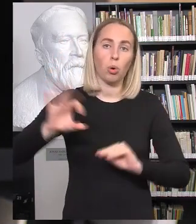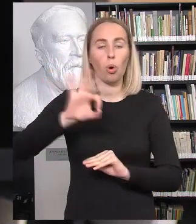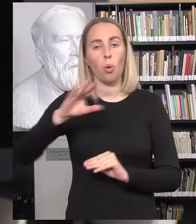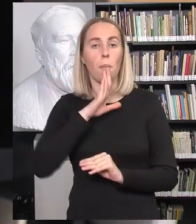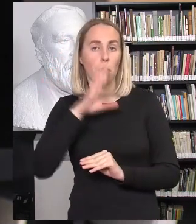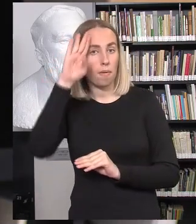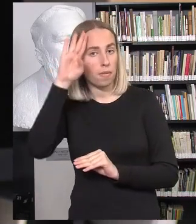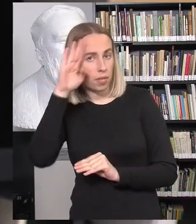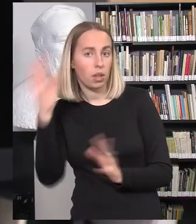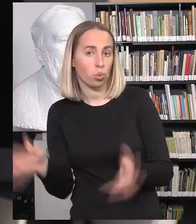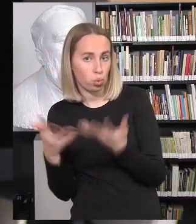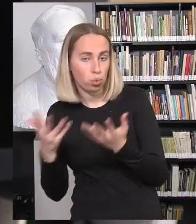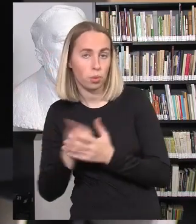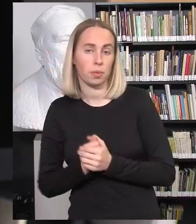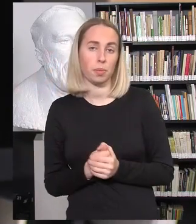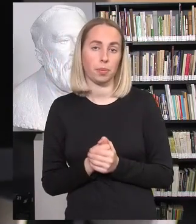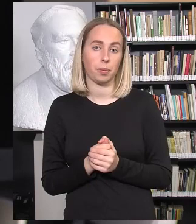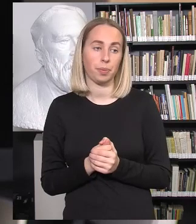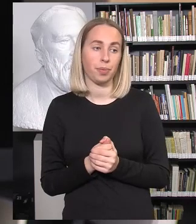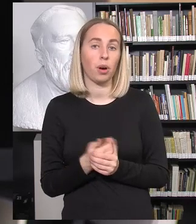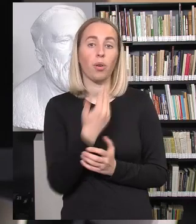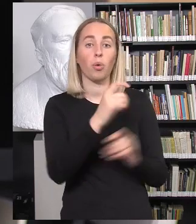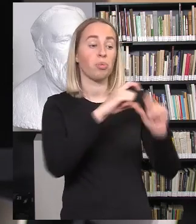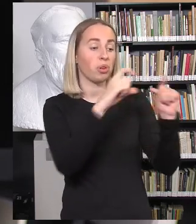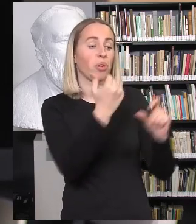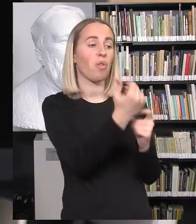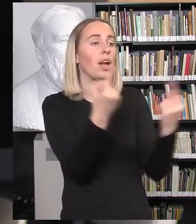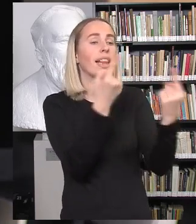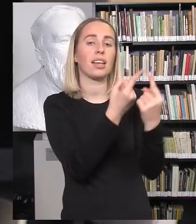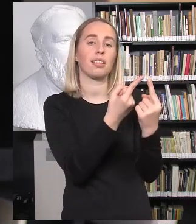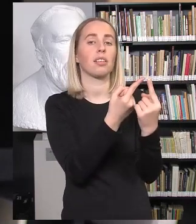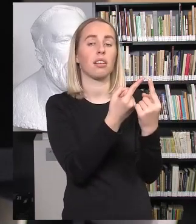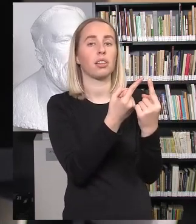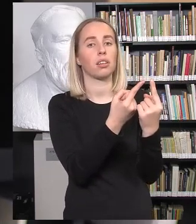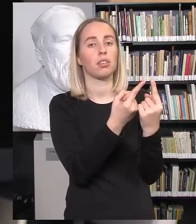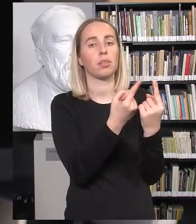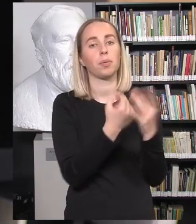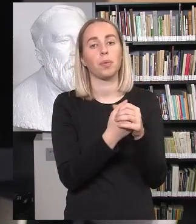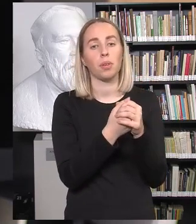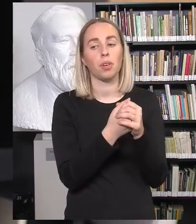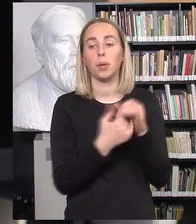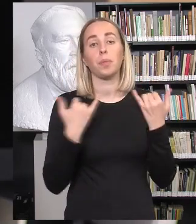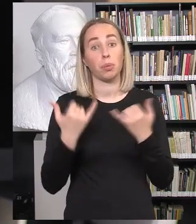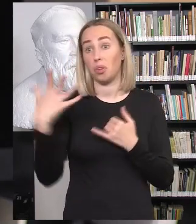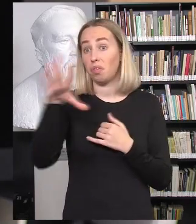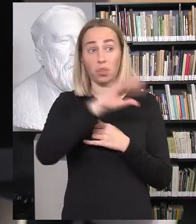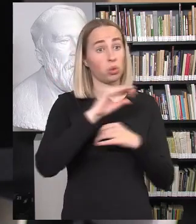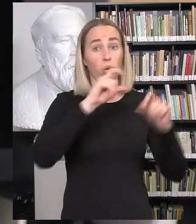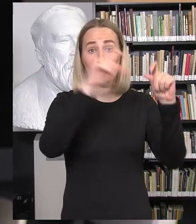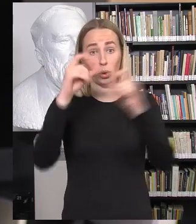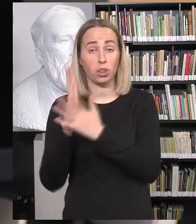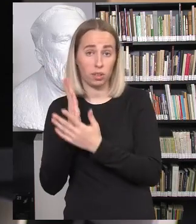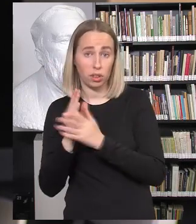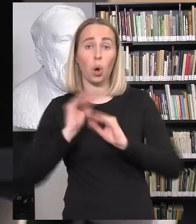įgdymo klausimais. Ir toliau, mokyklos paskirtis yra, ir kaip šiandien beje, net visose praktiškai mokyklose atrasi